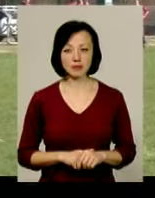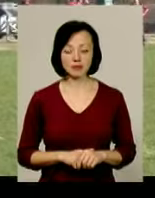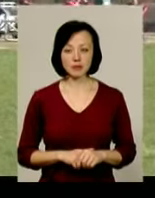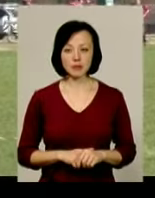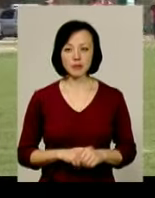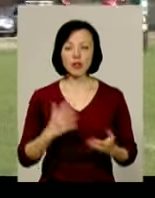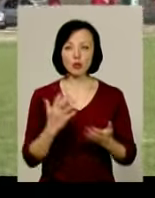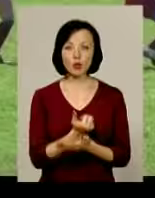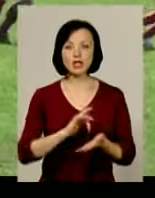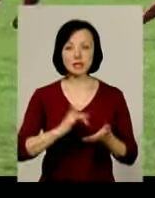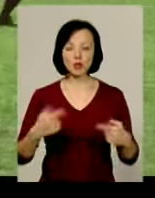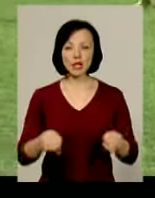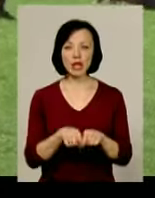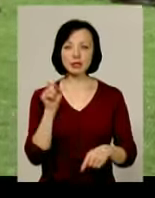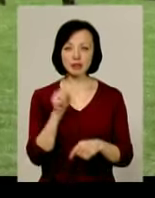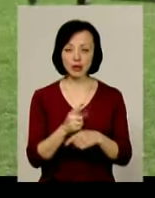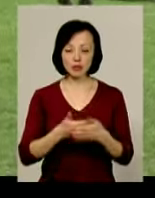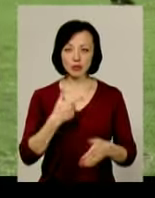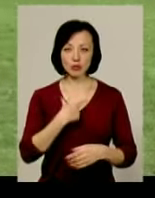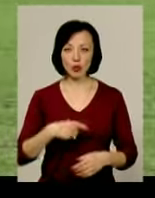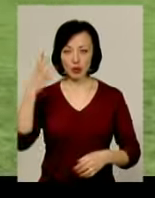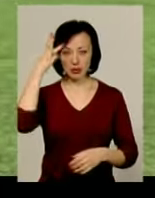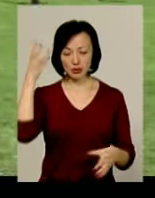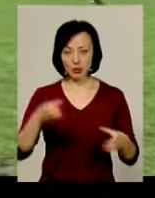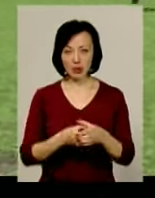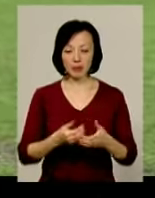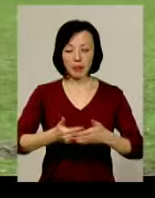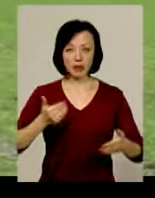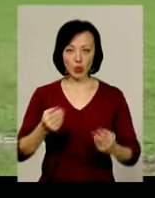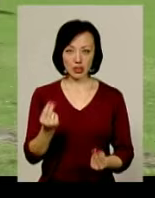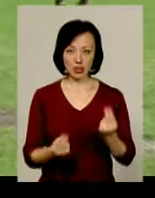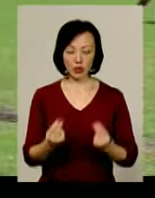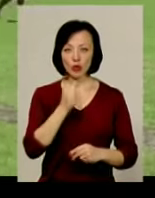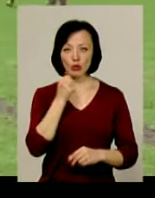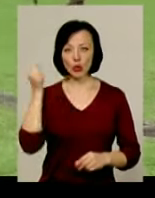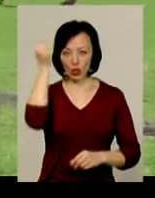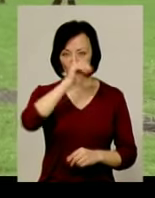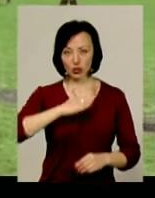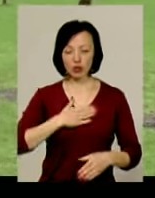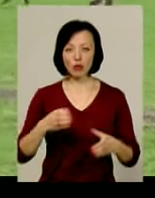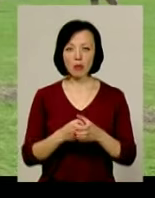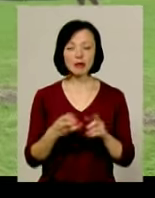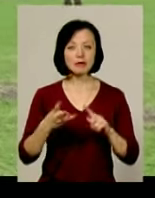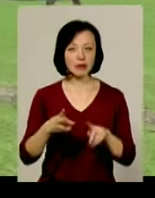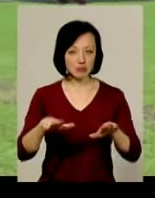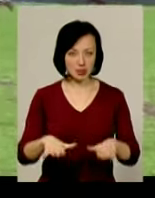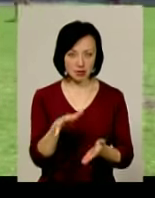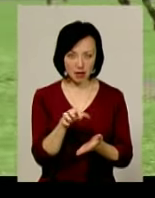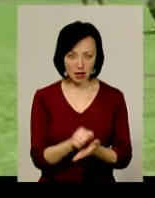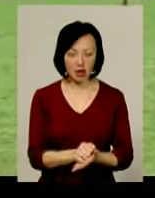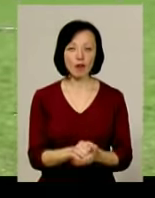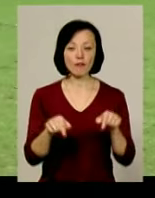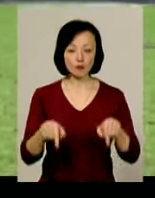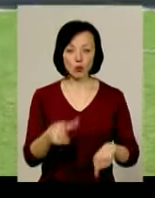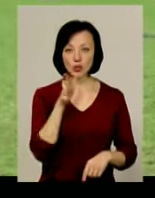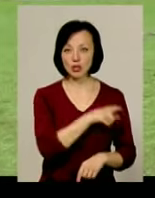Добути срібло. Таке завдання поставили перед собою хмельницькі регбісти напередодні ігор. Торік «Еволюшн Севенс» був бронзовим призером чемпіонату України.